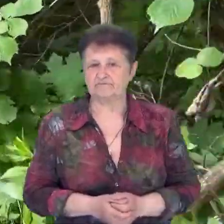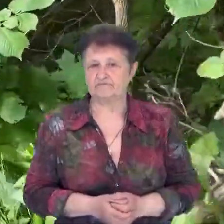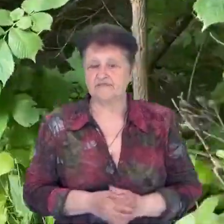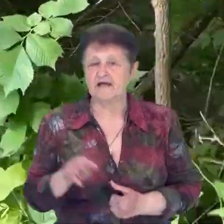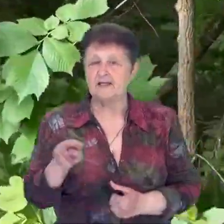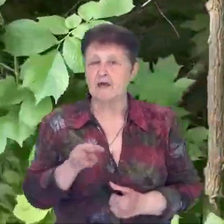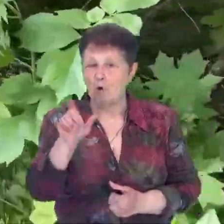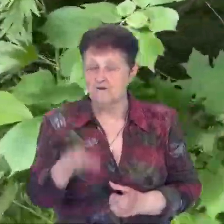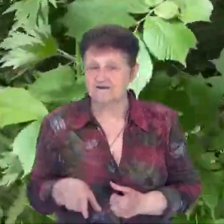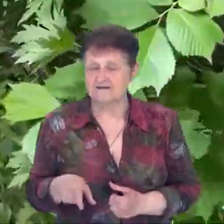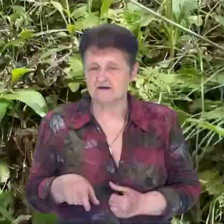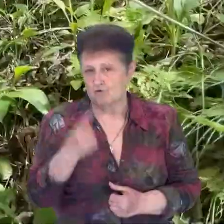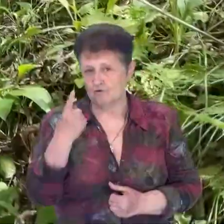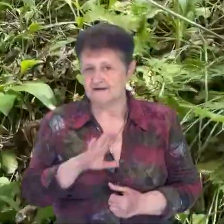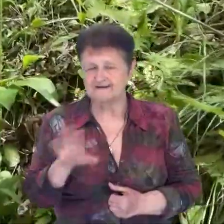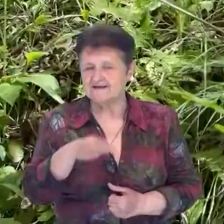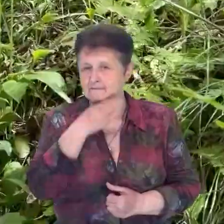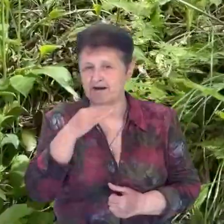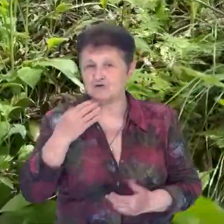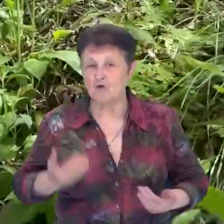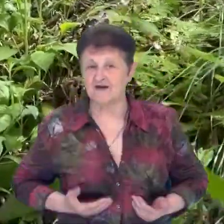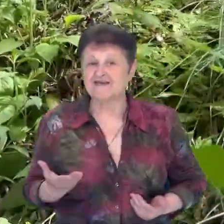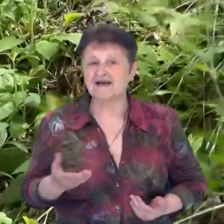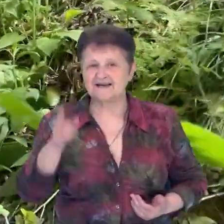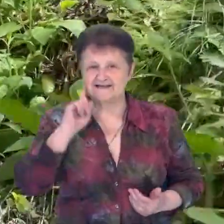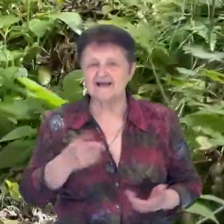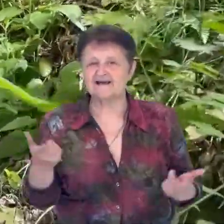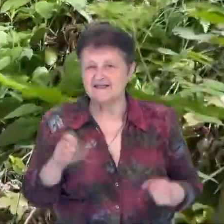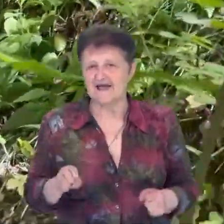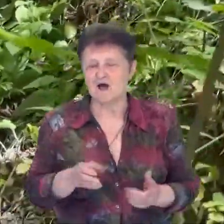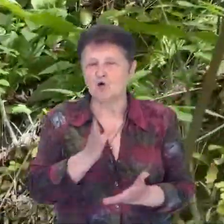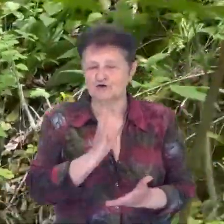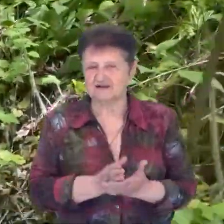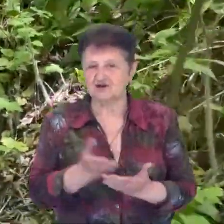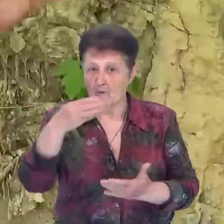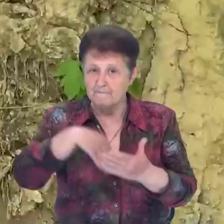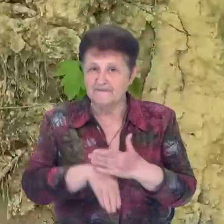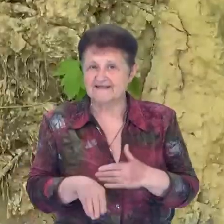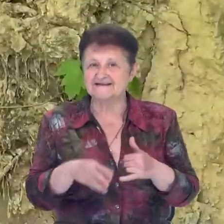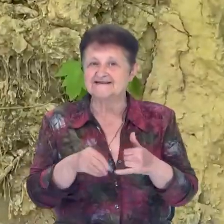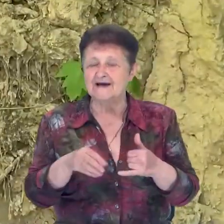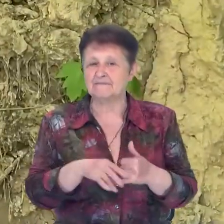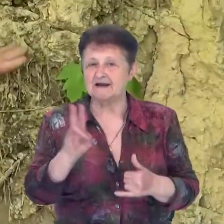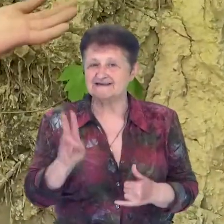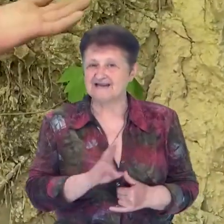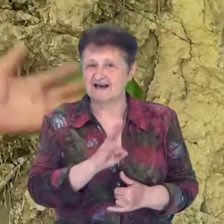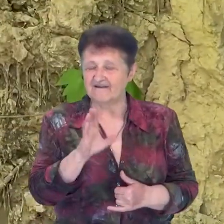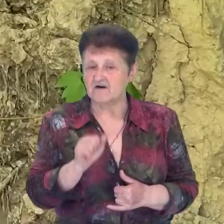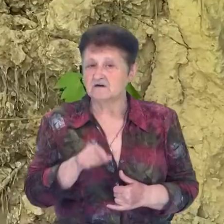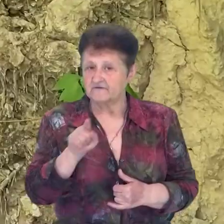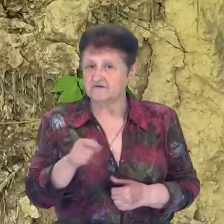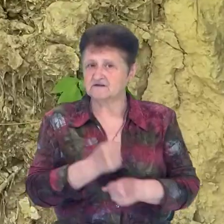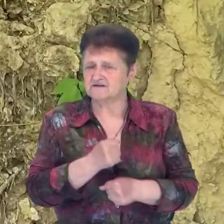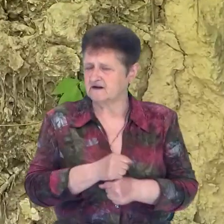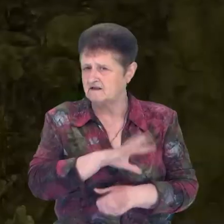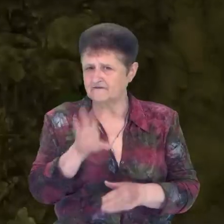Леонід – один з небагаті жителів Дробишева, який знає, де в селі розташована підземна церква. Все по красоті, людина сам зробив, все по